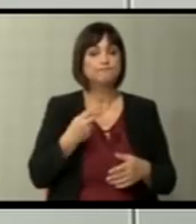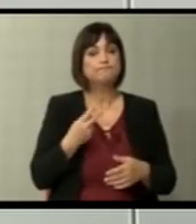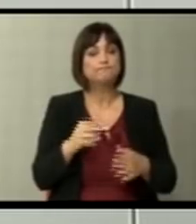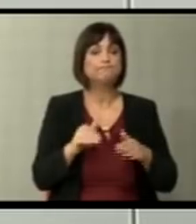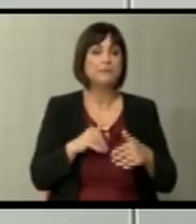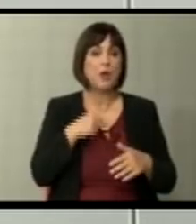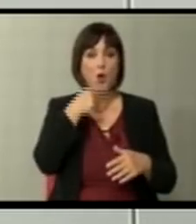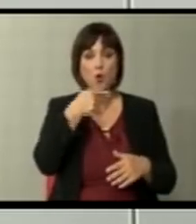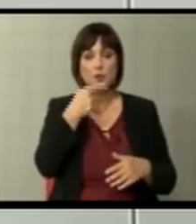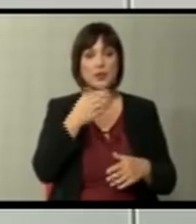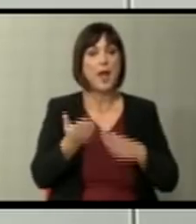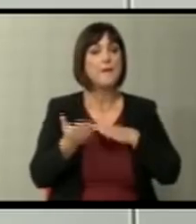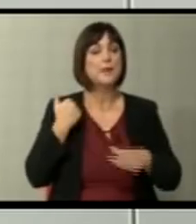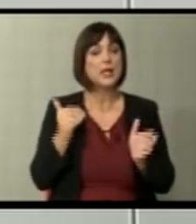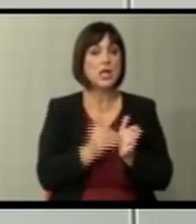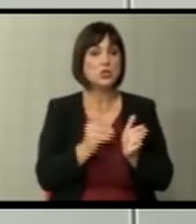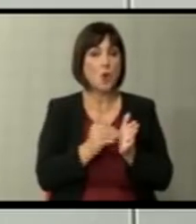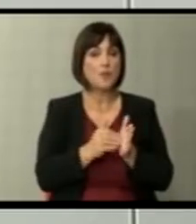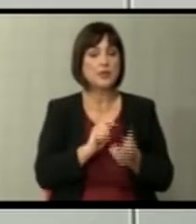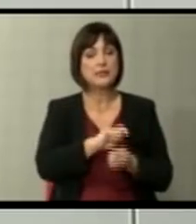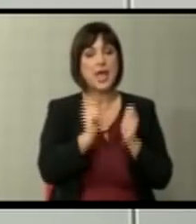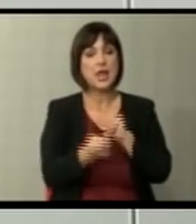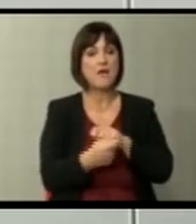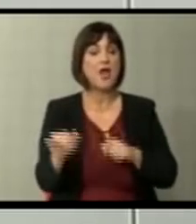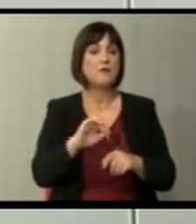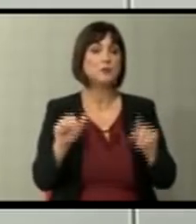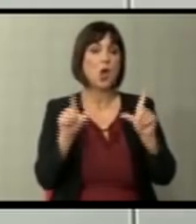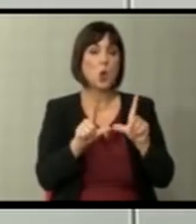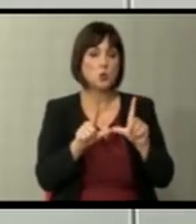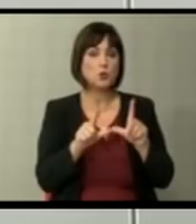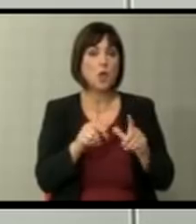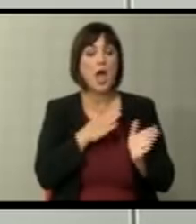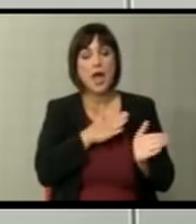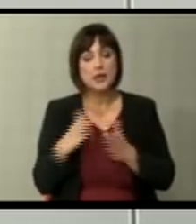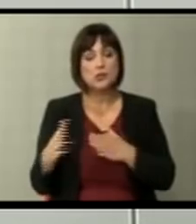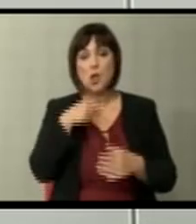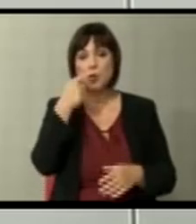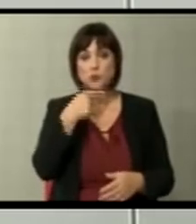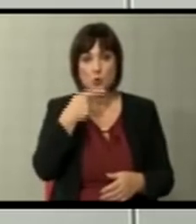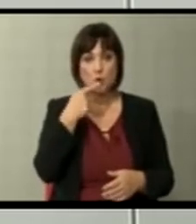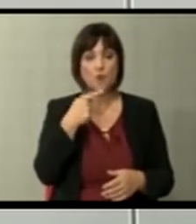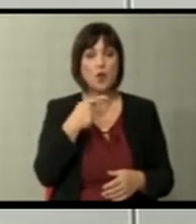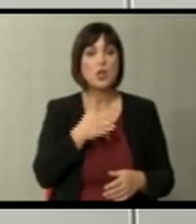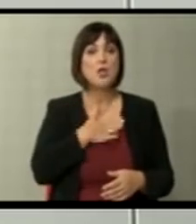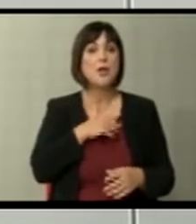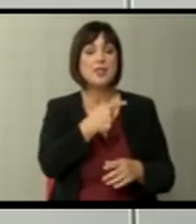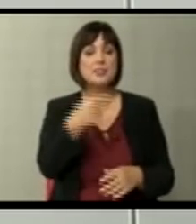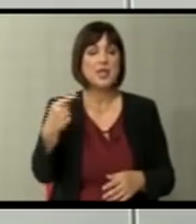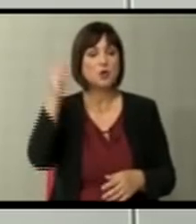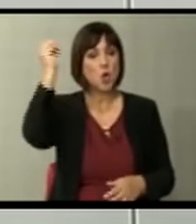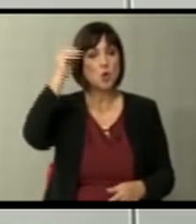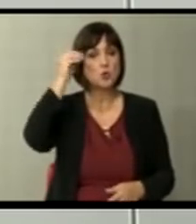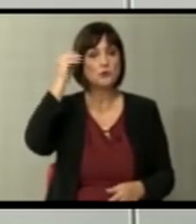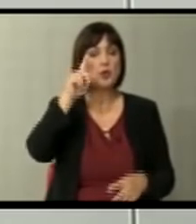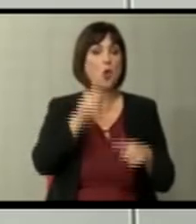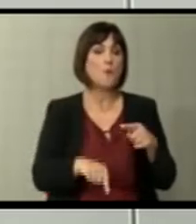говорејки дека предходно треба да се реформира Европската Унија, постојано говорејки дека имаат негативно искуство